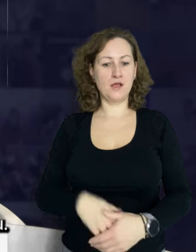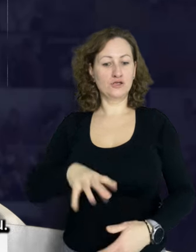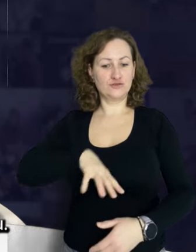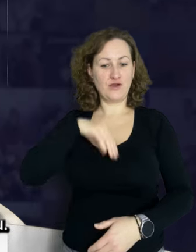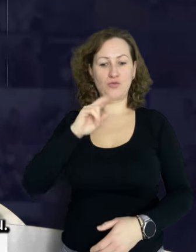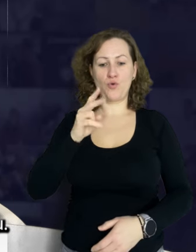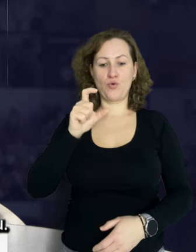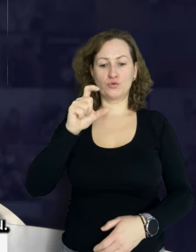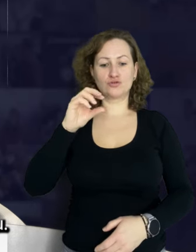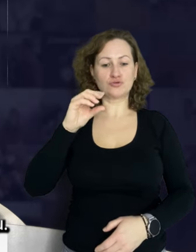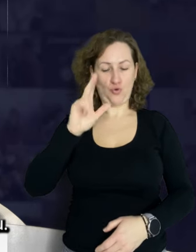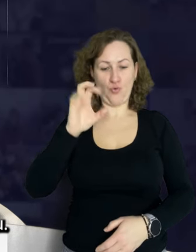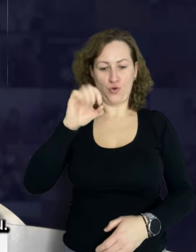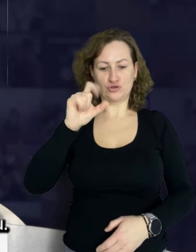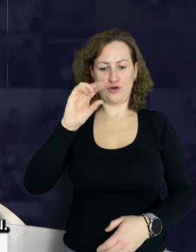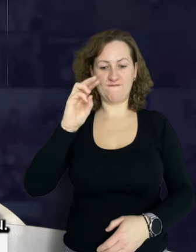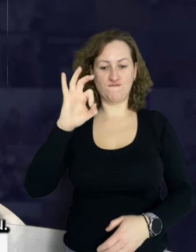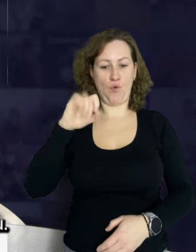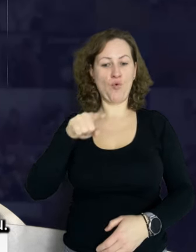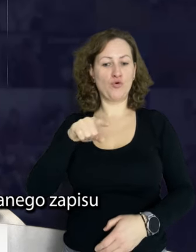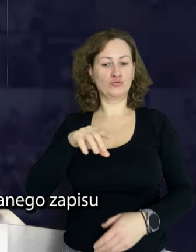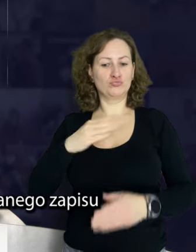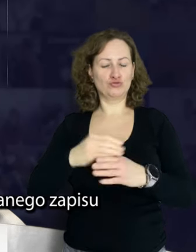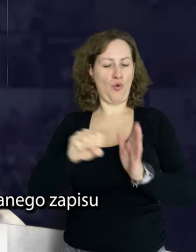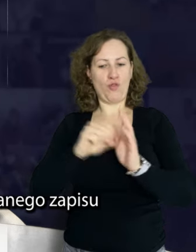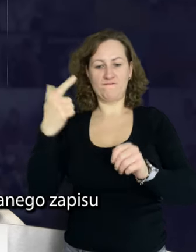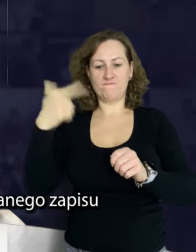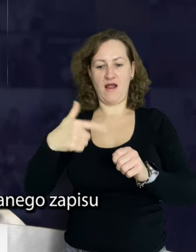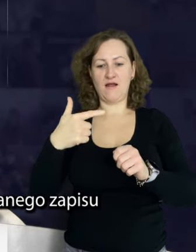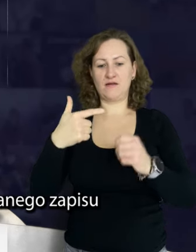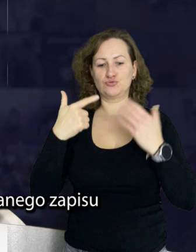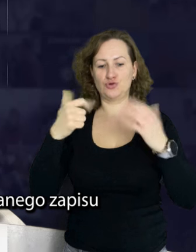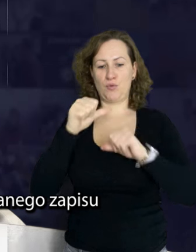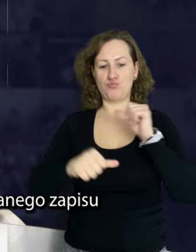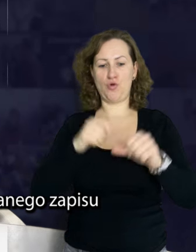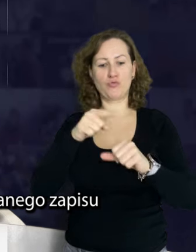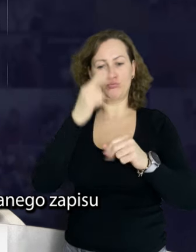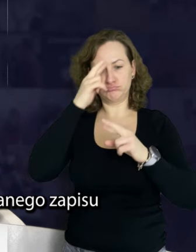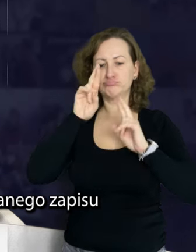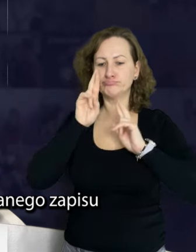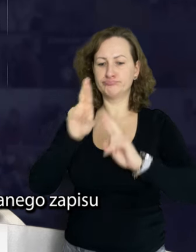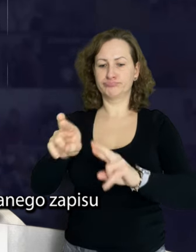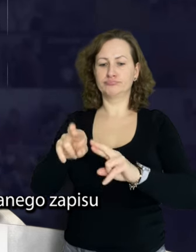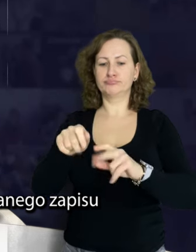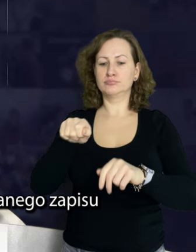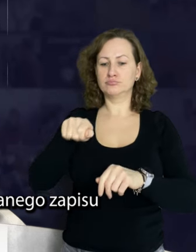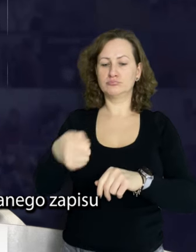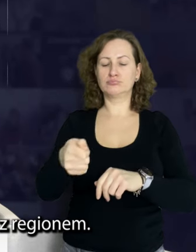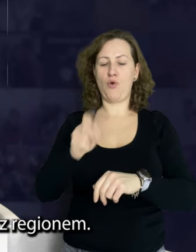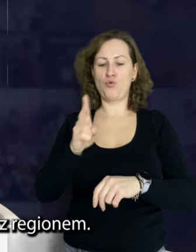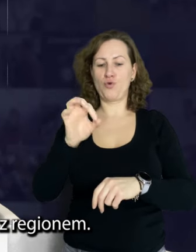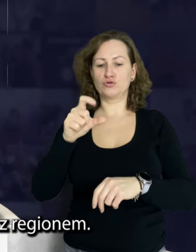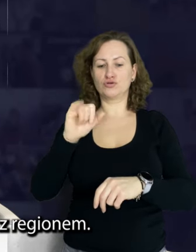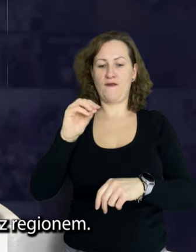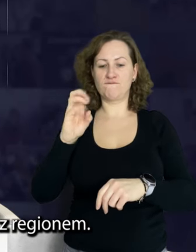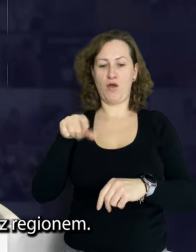Święto Gociewia obchodzone jest od 2007 roku. Zostało ustanowione w 200. rocznicę udokumentowanego zapisu nazwy Gociewie.